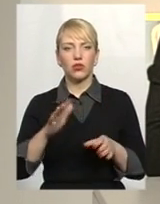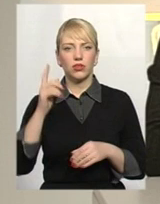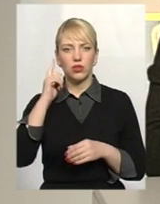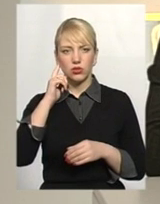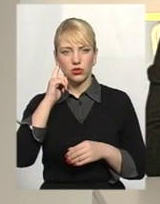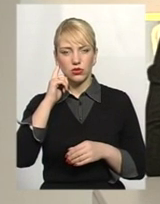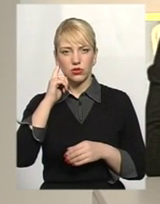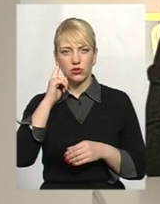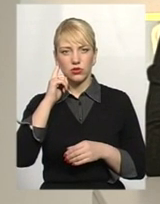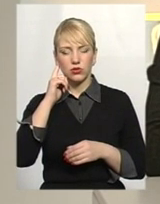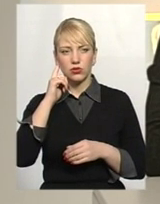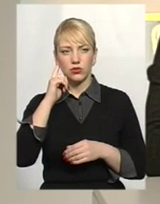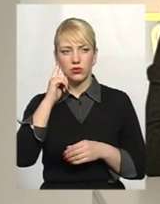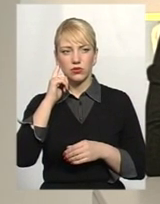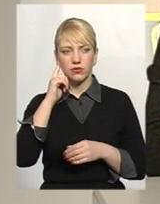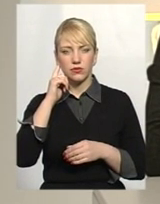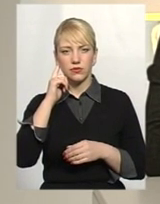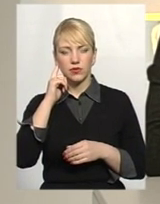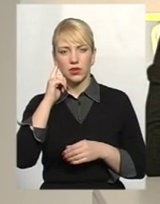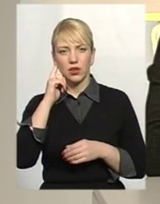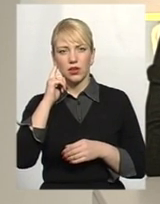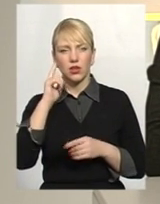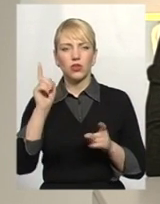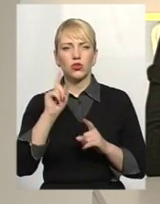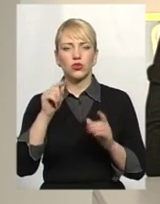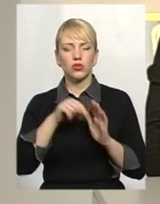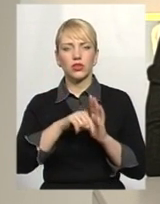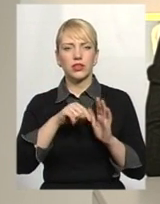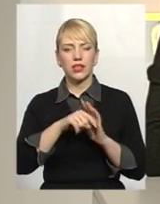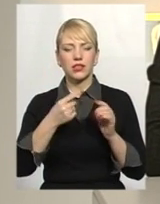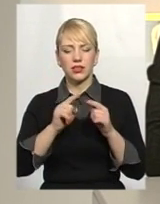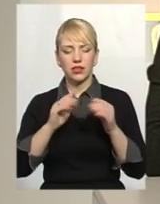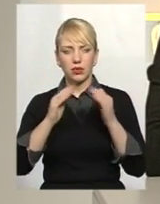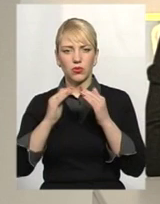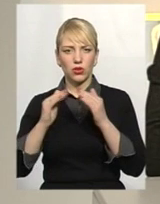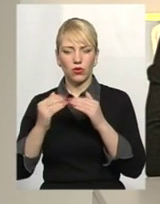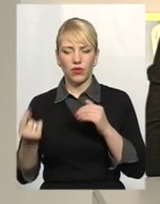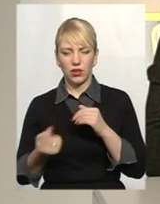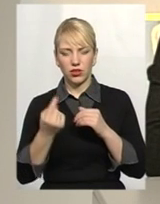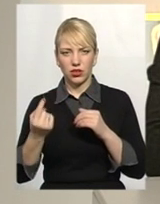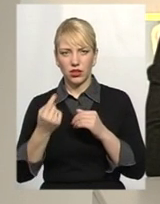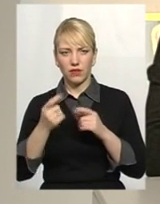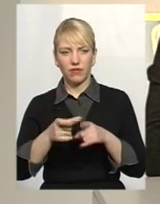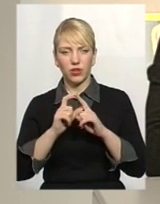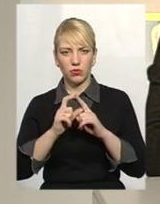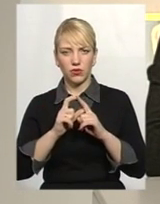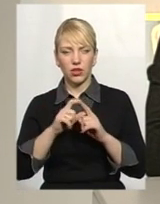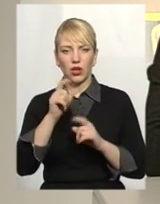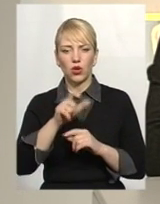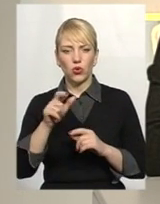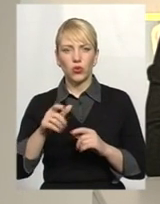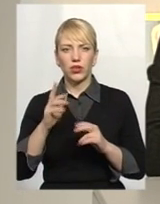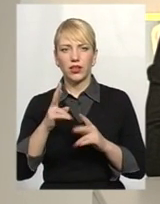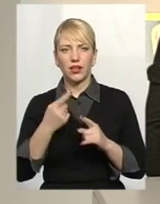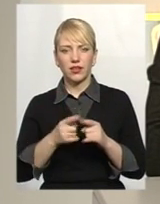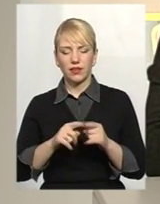коли вберігаються, що це касається ось цих приближенкових загальних лічильників, відповіді. Люди, які